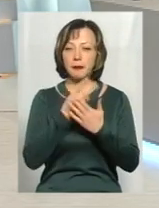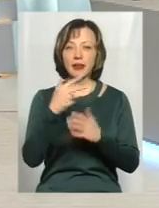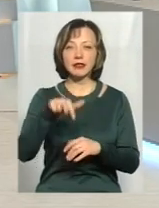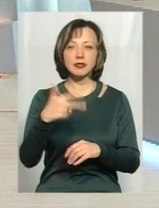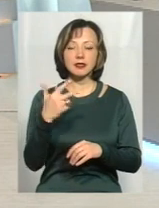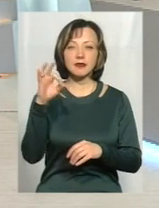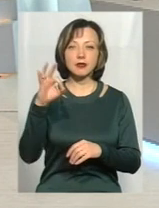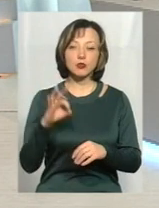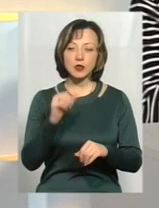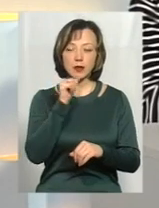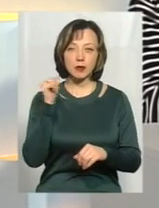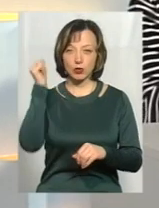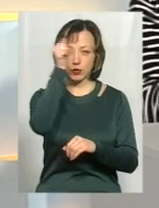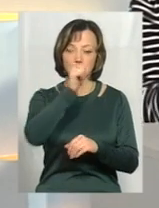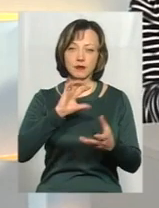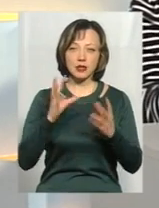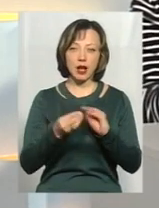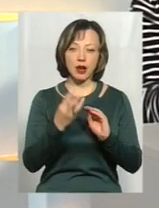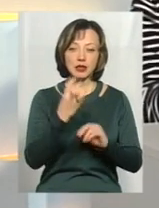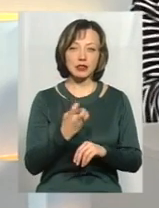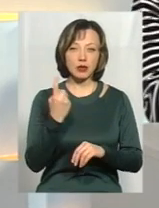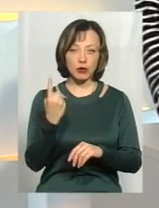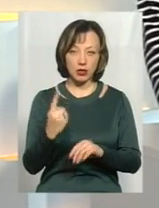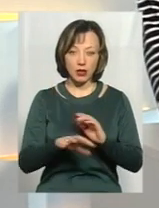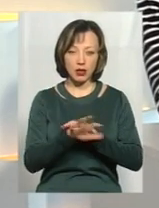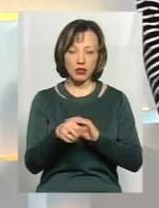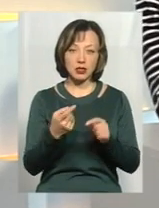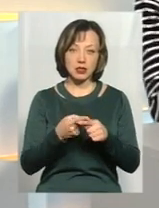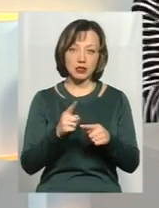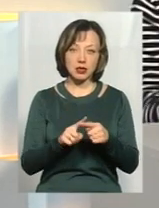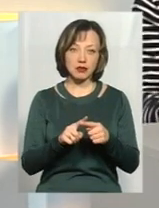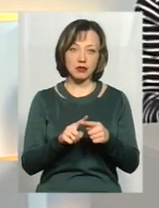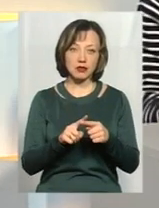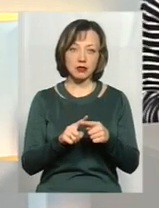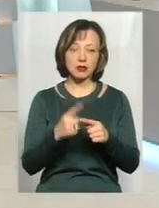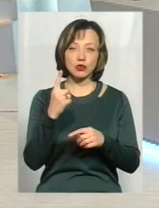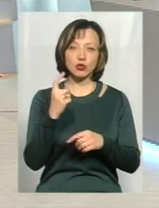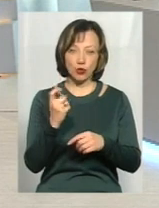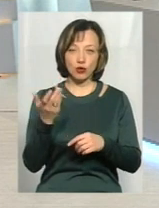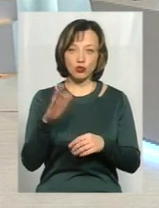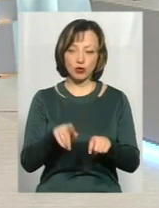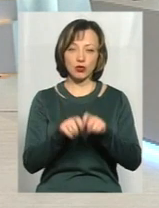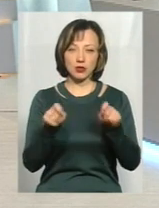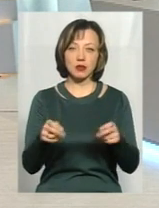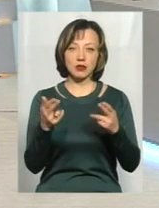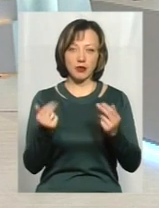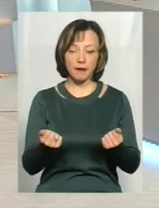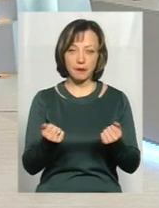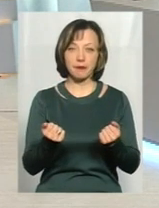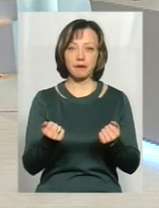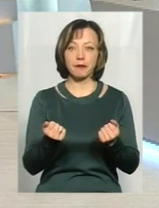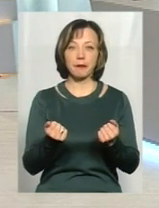рік, це, якщо в загальному було 300, крадіжка, ну, це, по суті, ну, трошки більше ста розкритих.